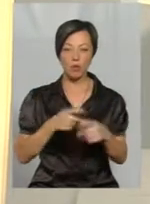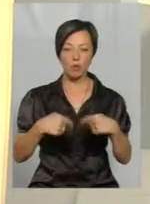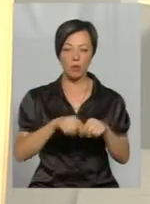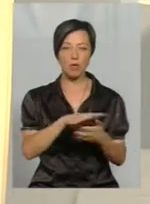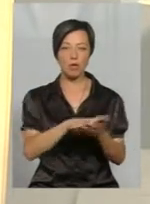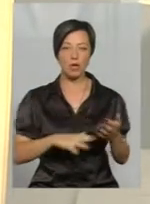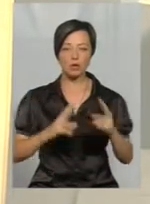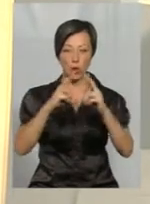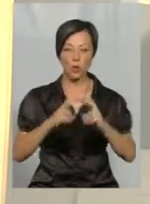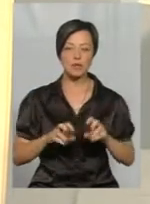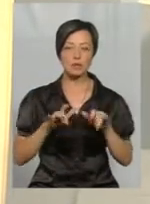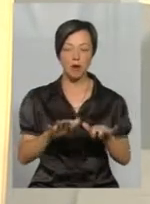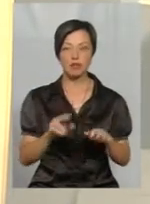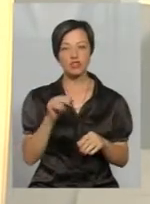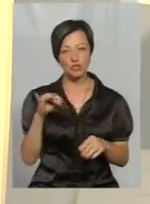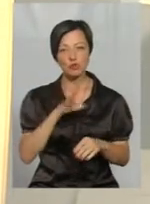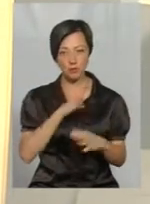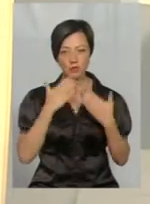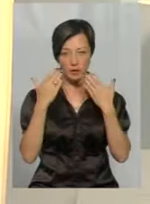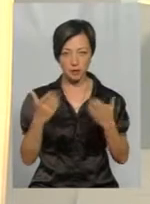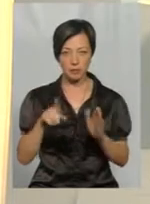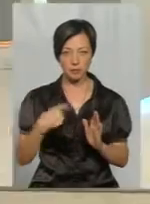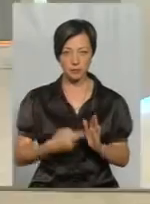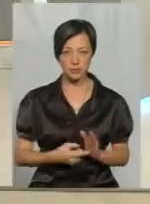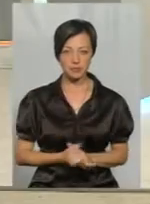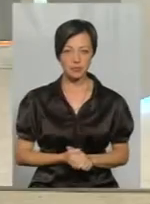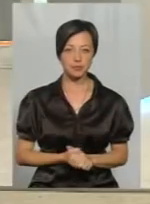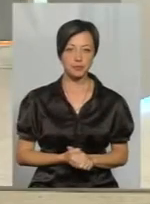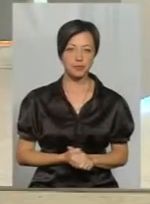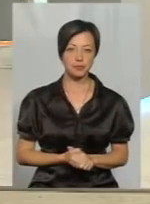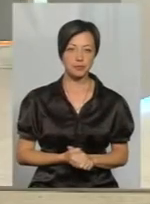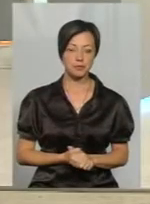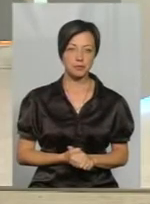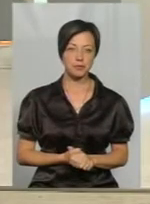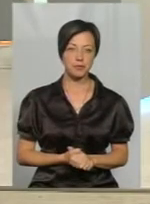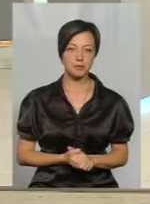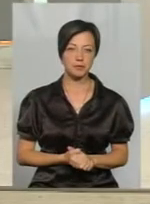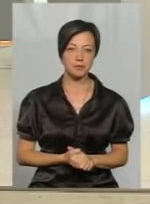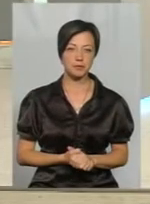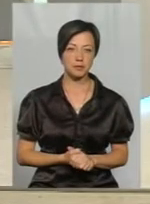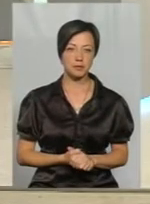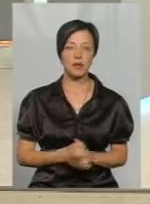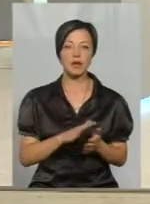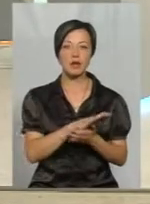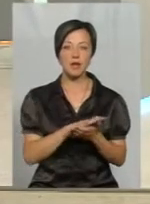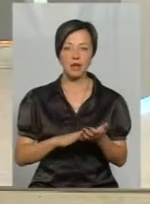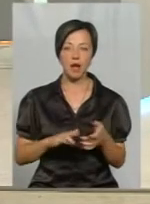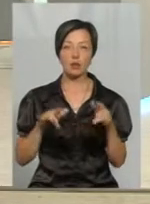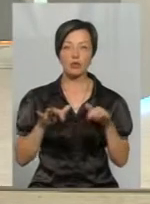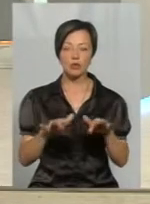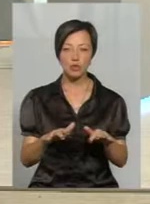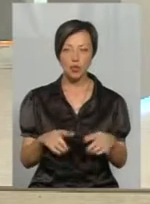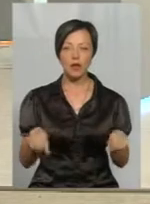подальшого розгляду справ. Чи звертались вони, Антони, далі? Чи відомо вам? Це надалі процедура йде